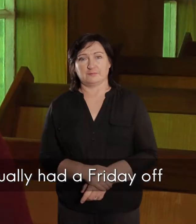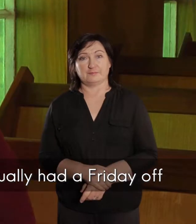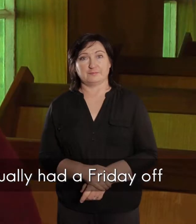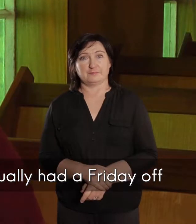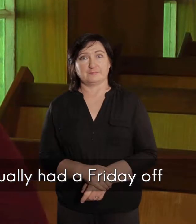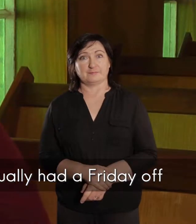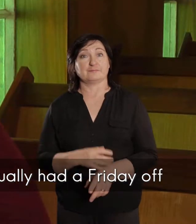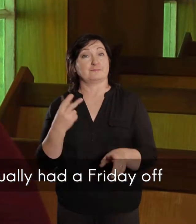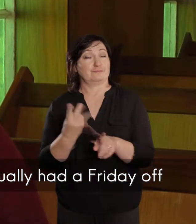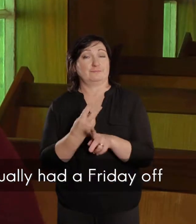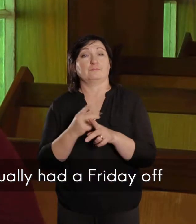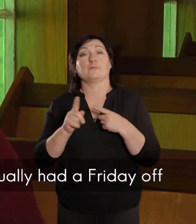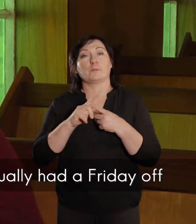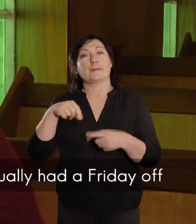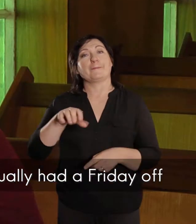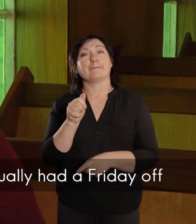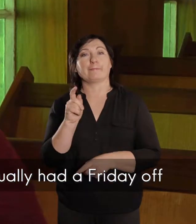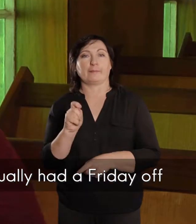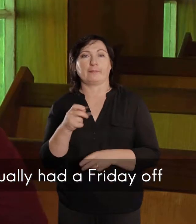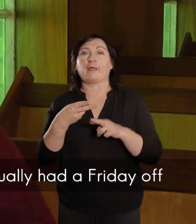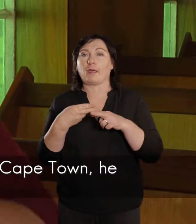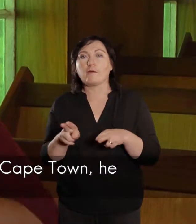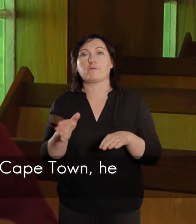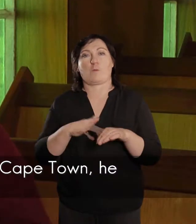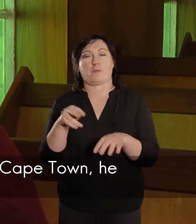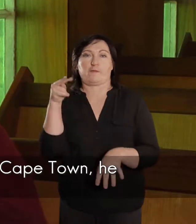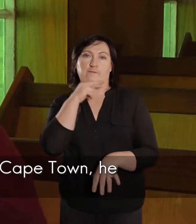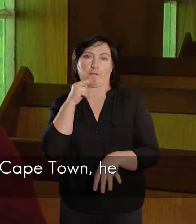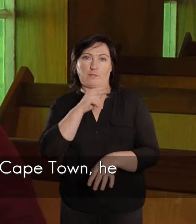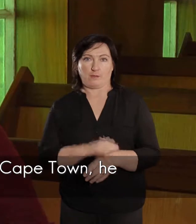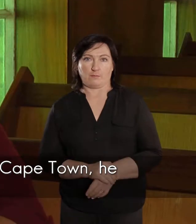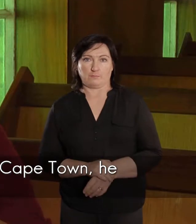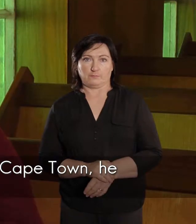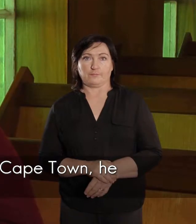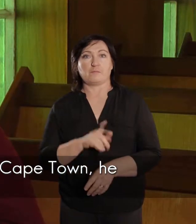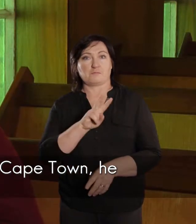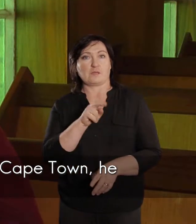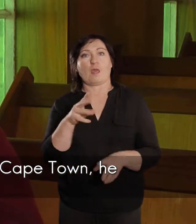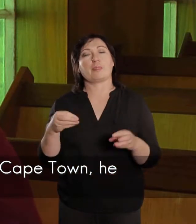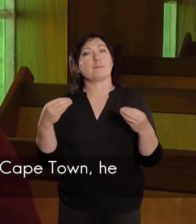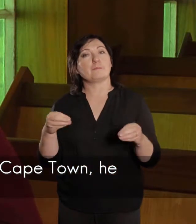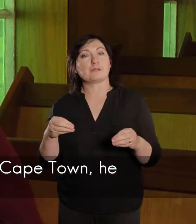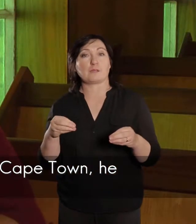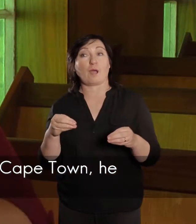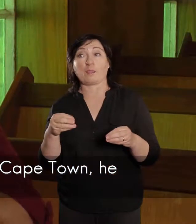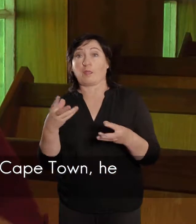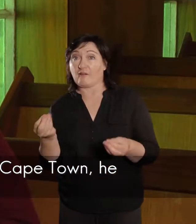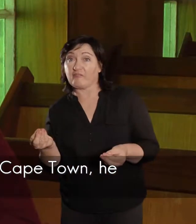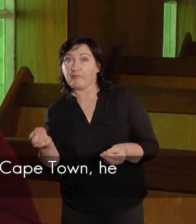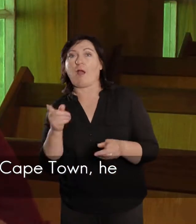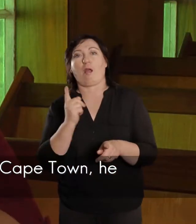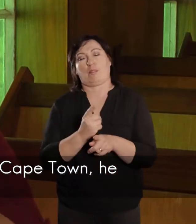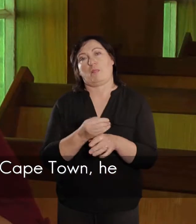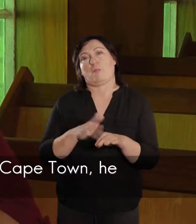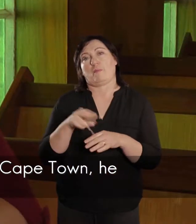As gewoontlik was, Dominie Pet op een vrijdag af, en as daar bezig het sê, is dat hy altijd vrijda,